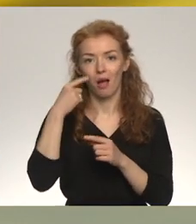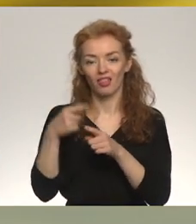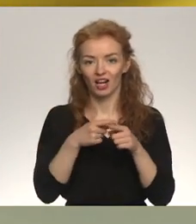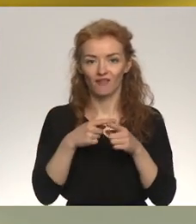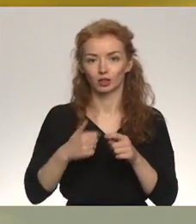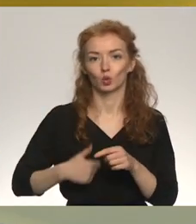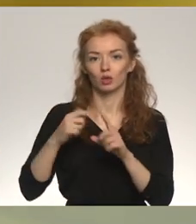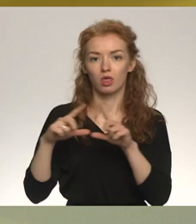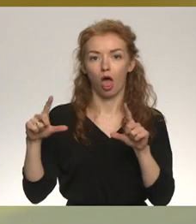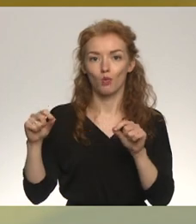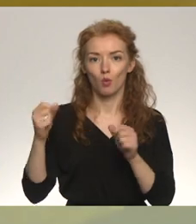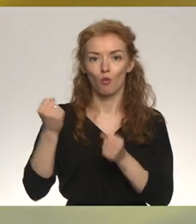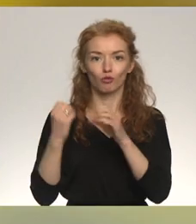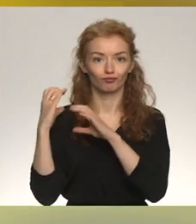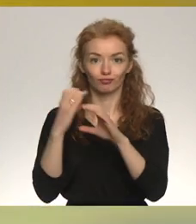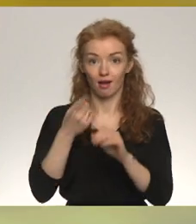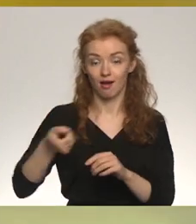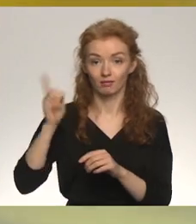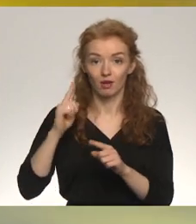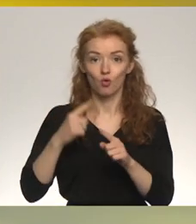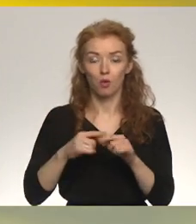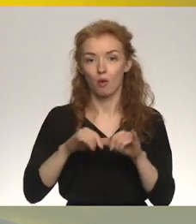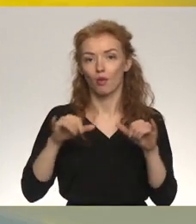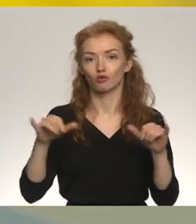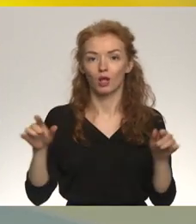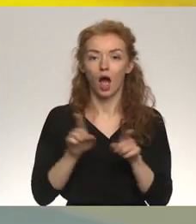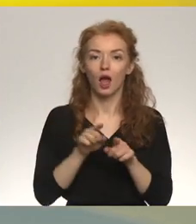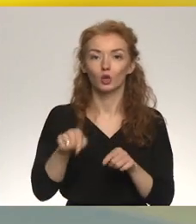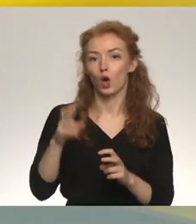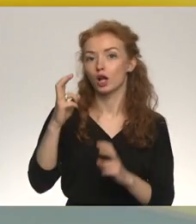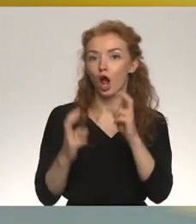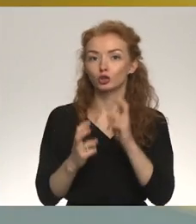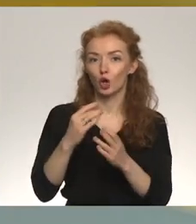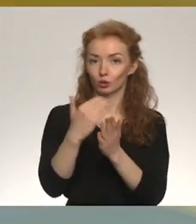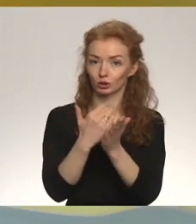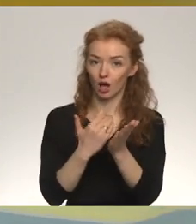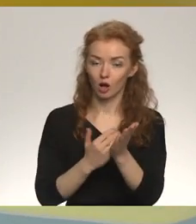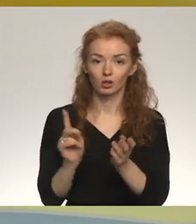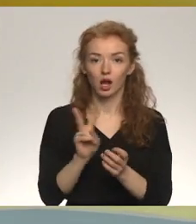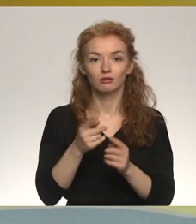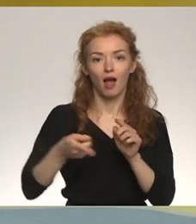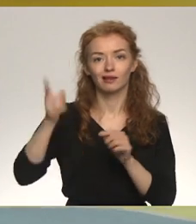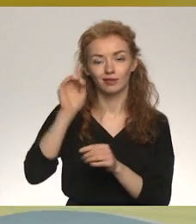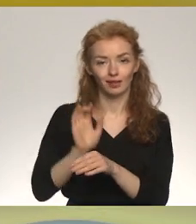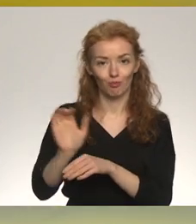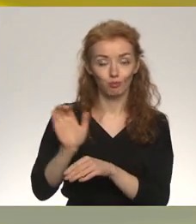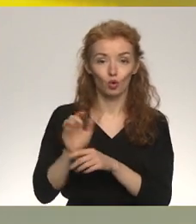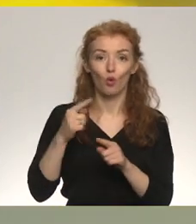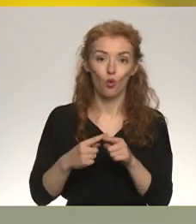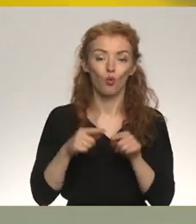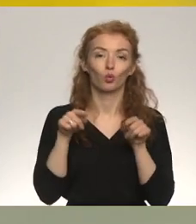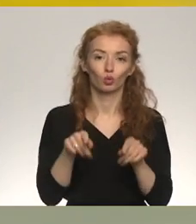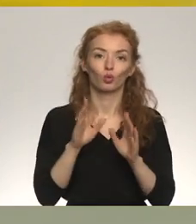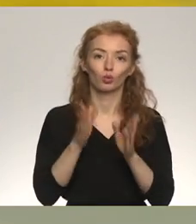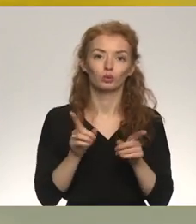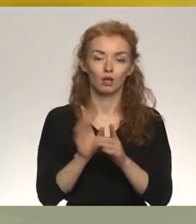uzņēmumu autotransporta. Un iecerēts arī paplašināt to Krievijas ražojumu sarakstu, kurus aizliegs importēt. Un tajā tiks